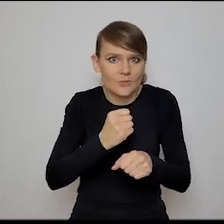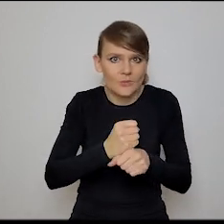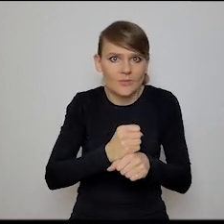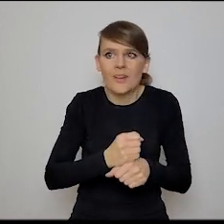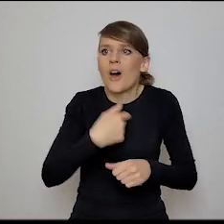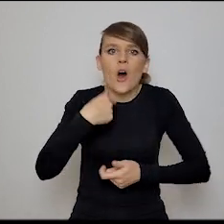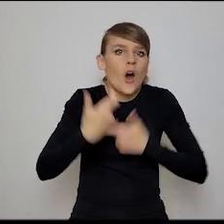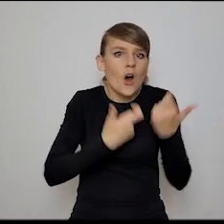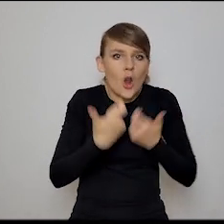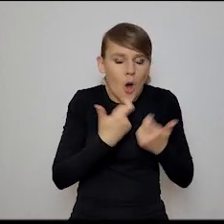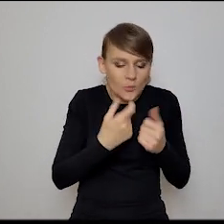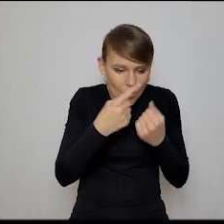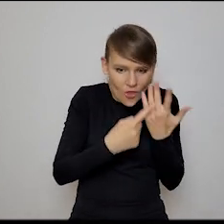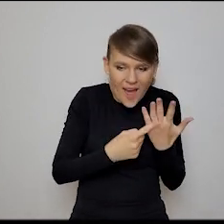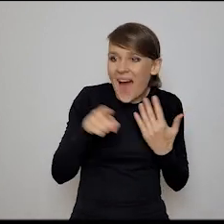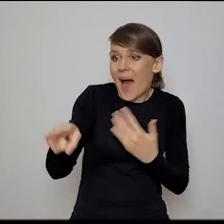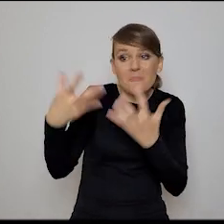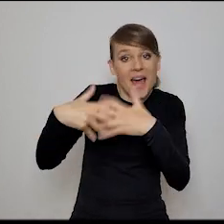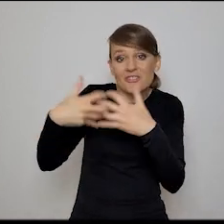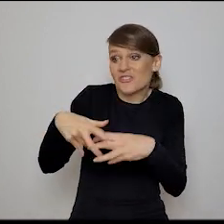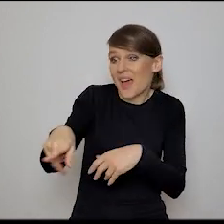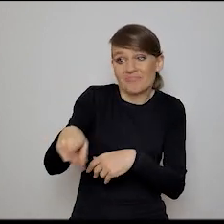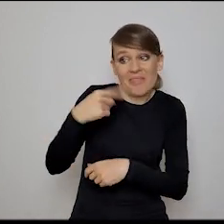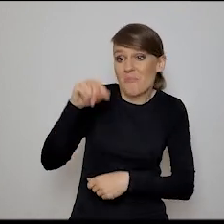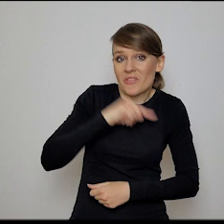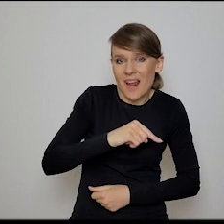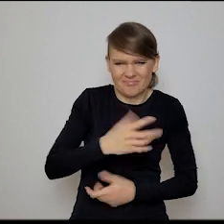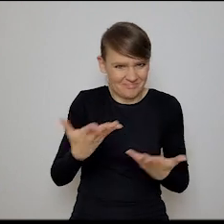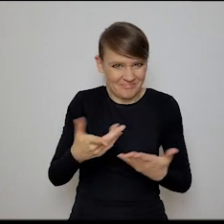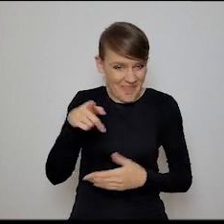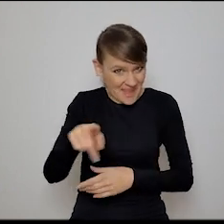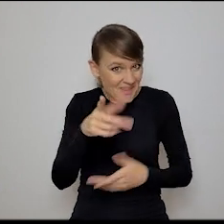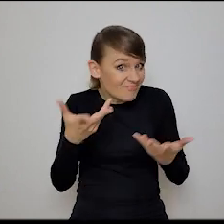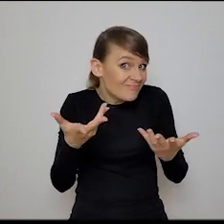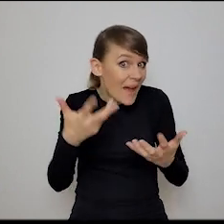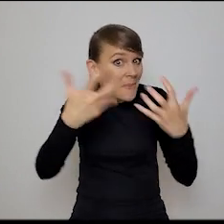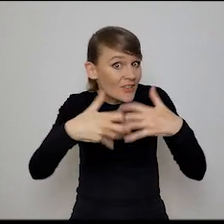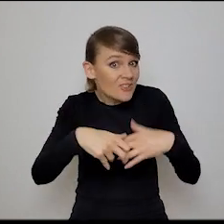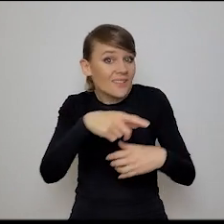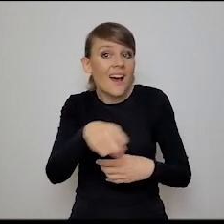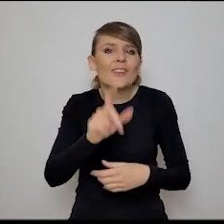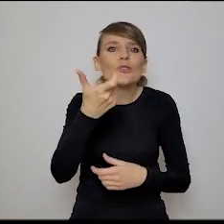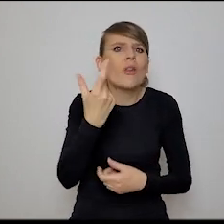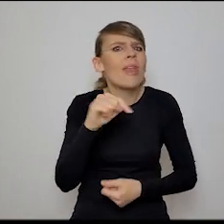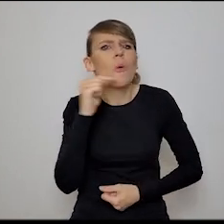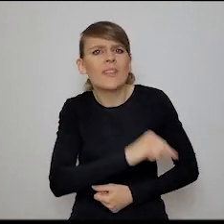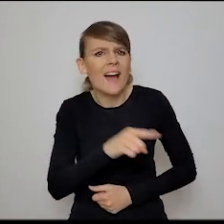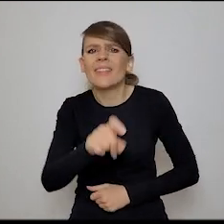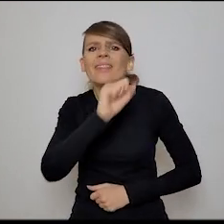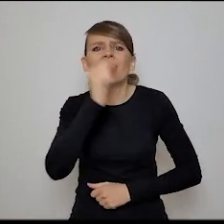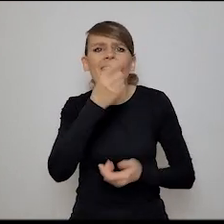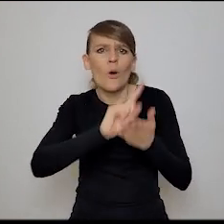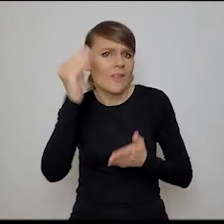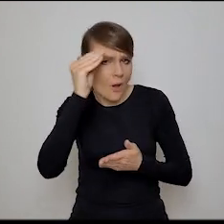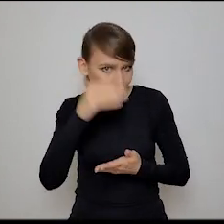robić coś, czego nie potrafią maszyny. Czy jest coś takiego, czego nie potrafią maszyny i nigdy nie będą potrafić? No to